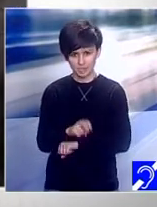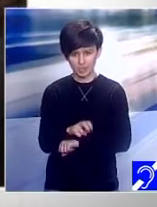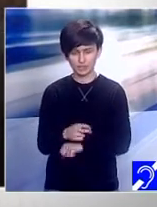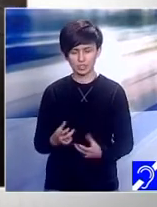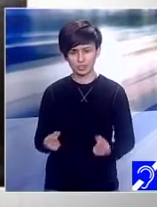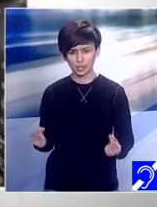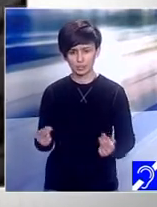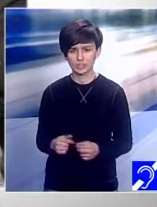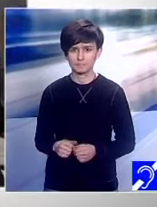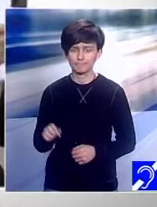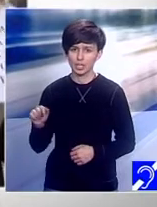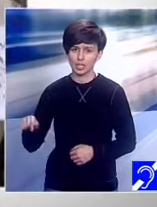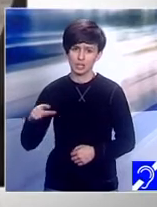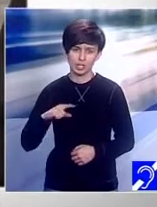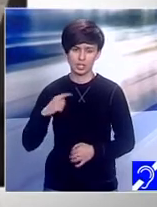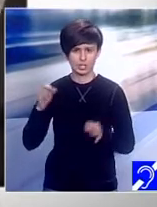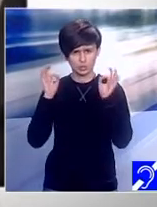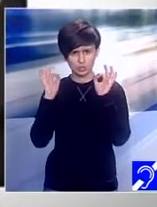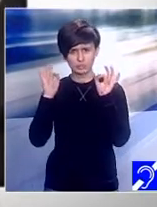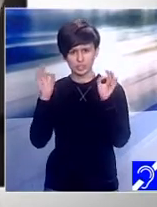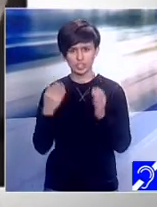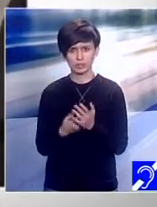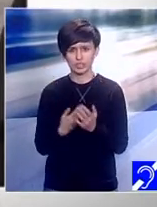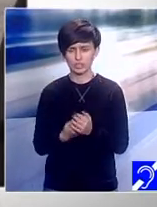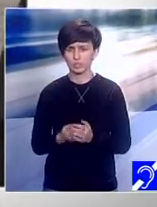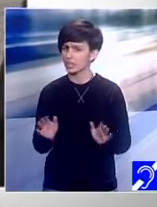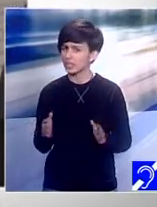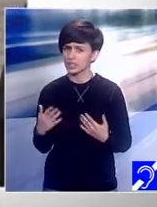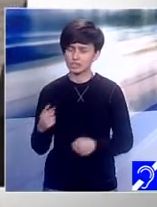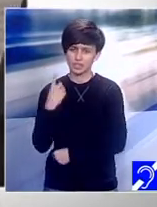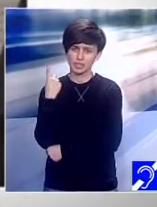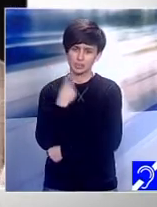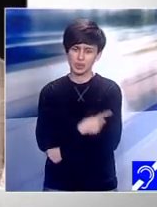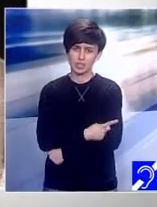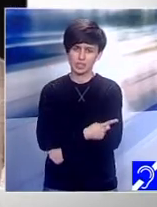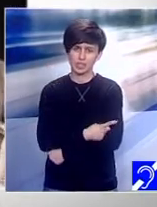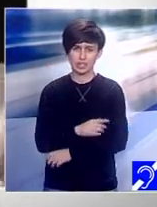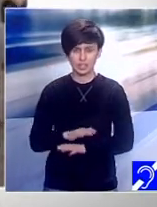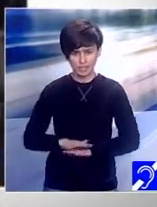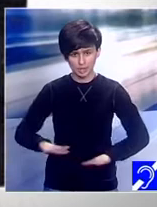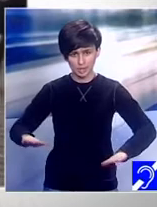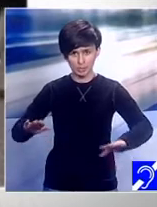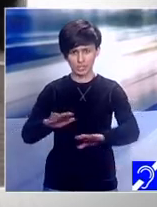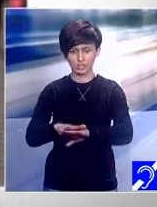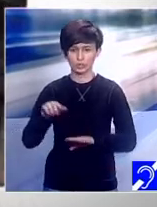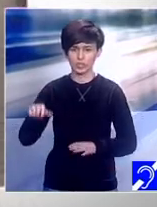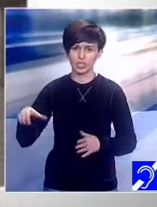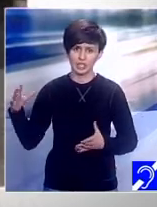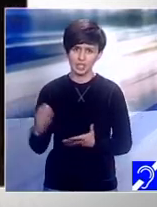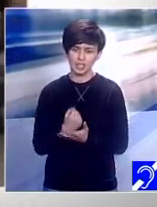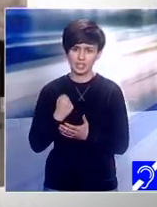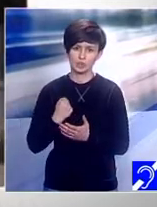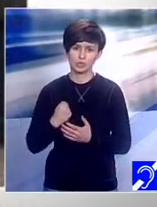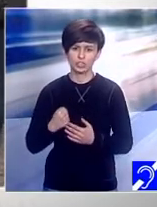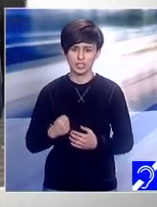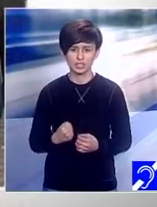datorită faptului că indiferent de barierele pe care le pune mediul, reușesc să se descurce